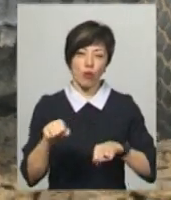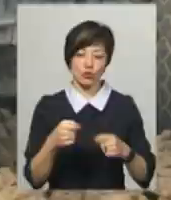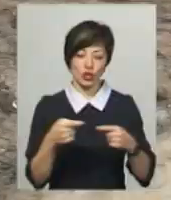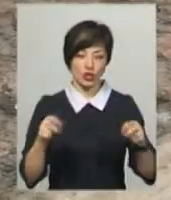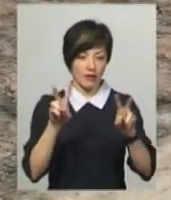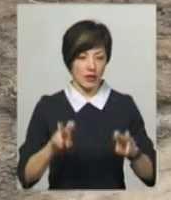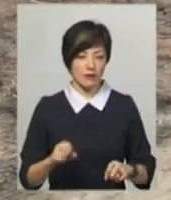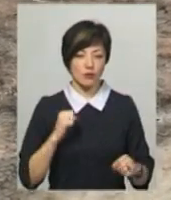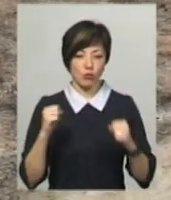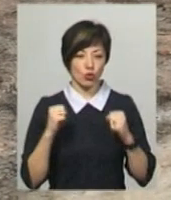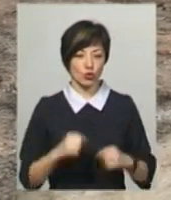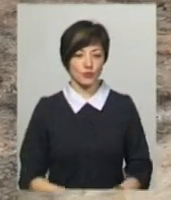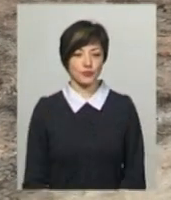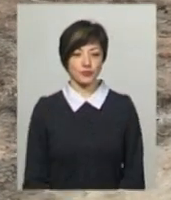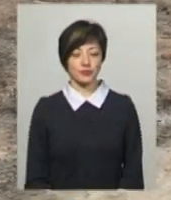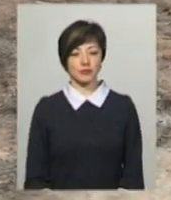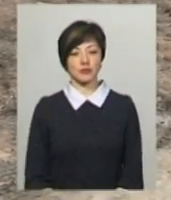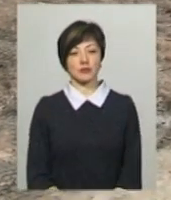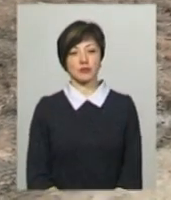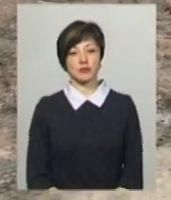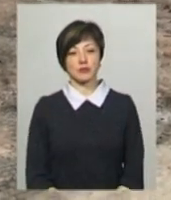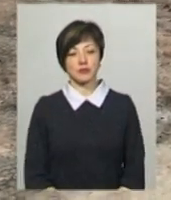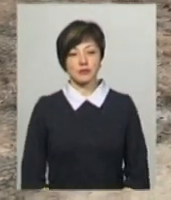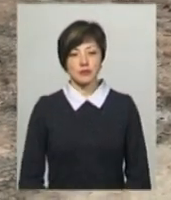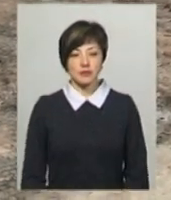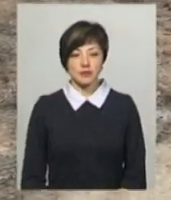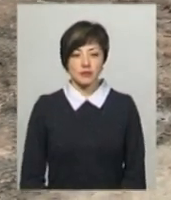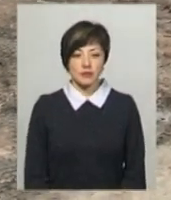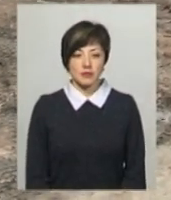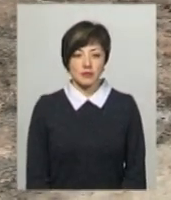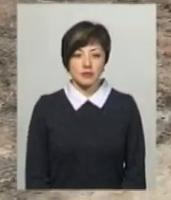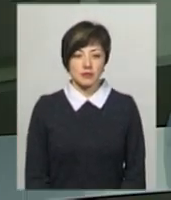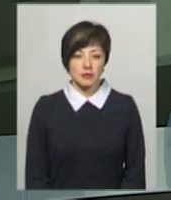спорту. Леся Боровець, Юрій Чорний, Іван Мовчан. Новини Подільна Центр.